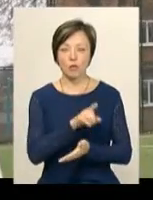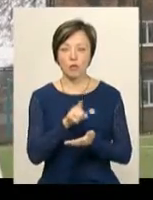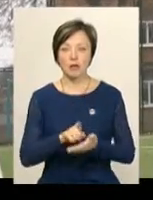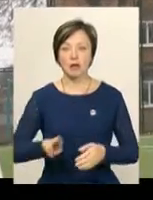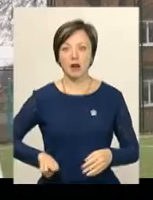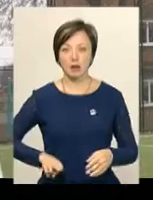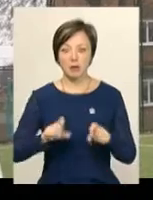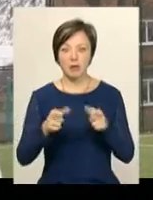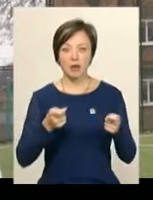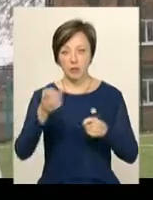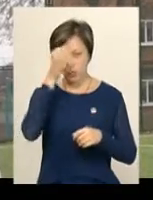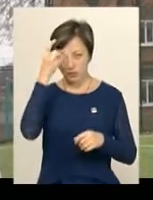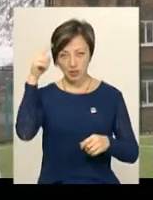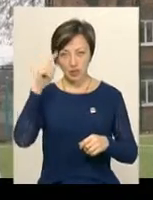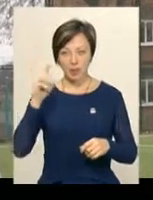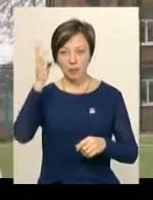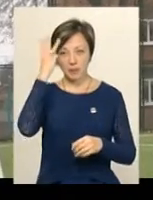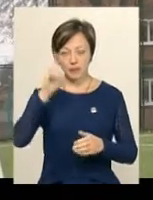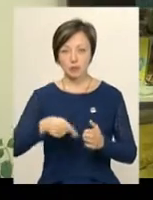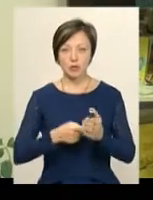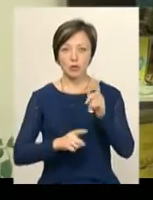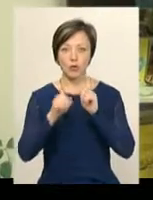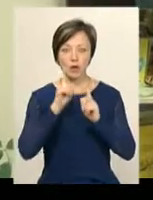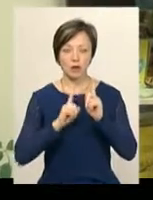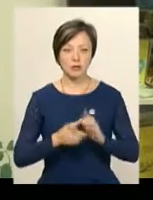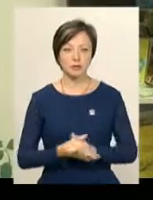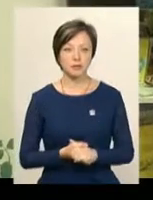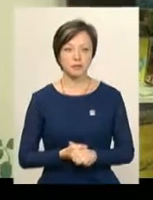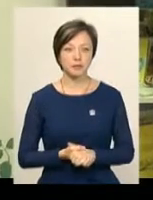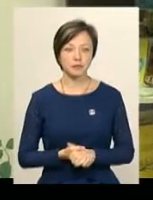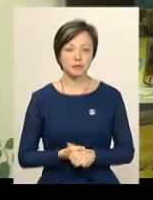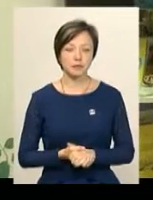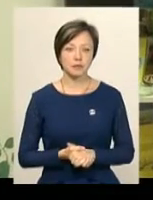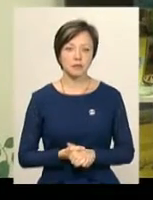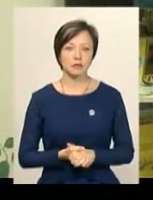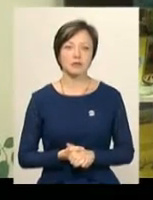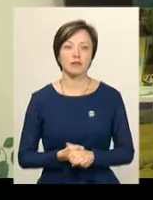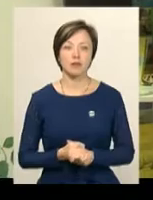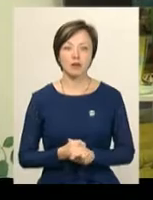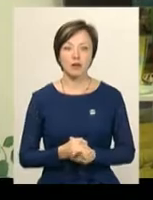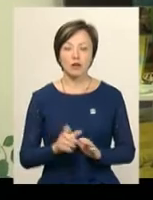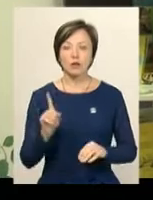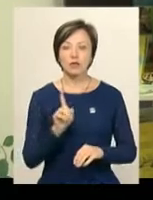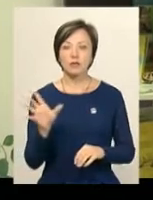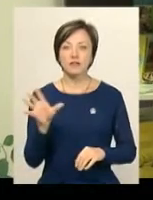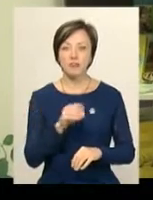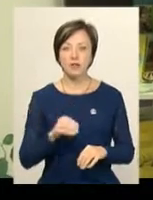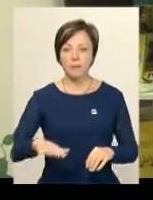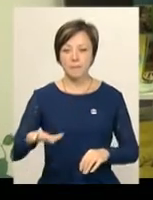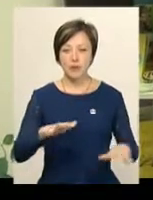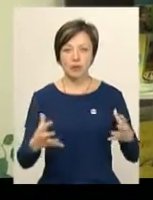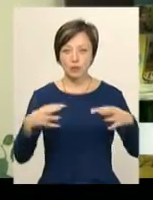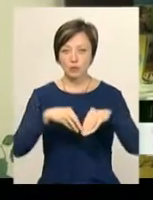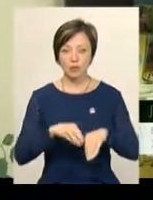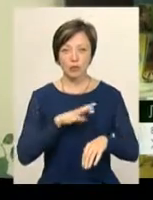директора Департаменту освіти та науки Хмельницької міської ради Людмила Корнієцька. Щоб всі майданчики не були скупчені в одному місті, щоб в кожному